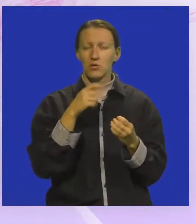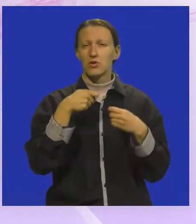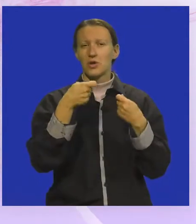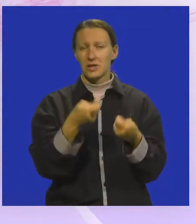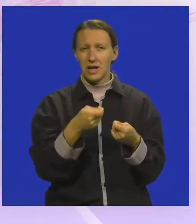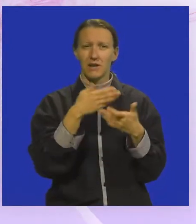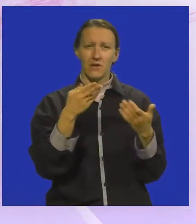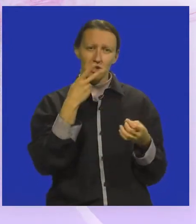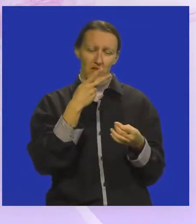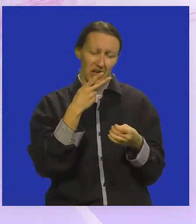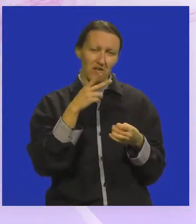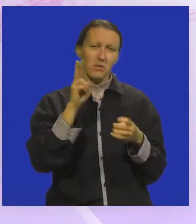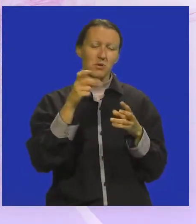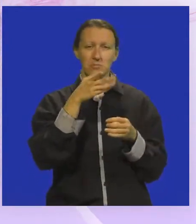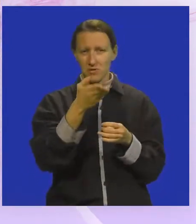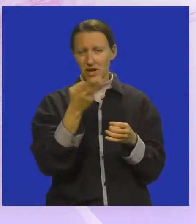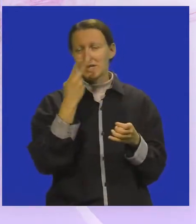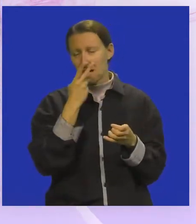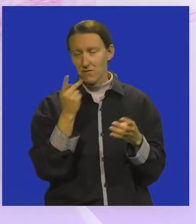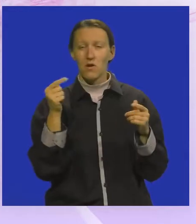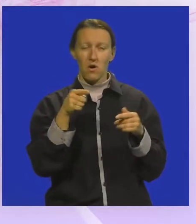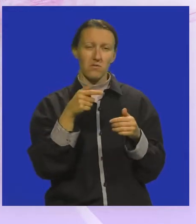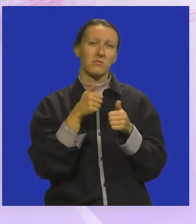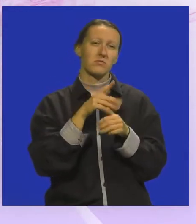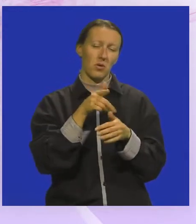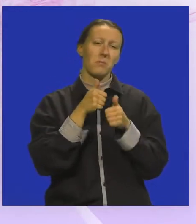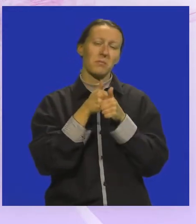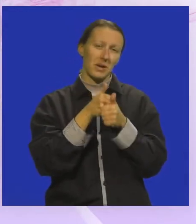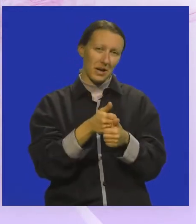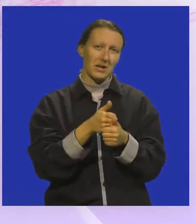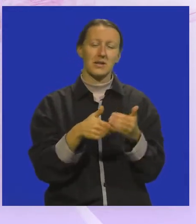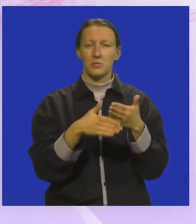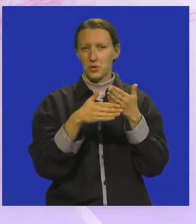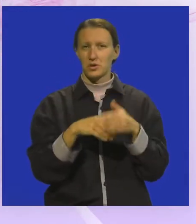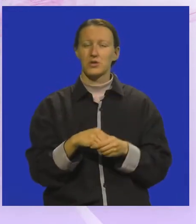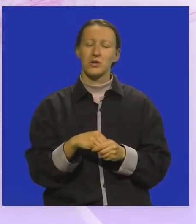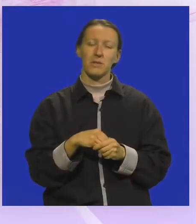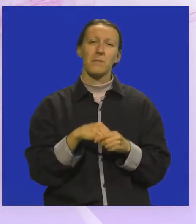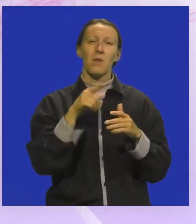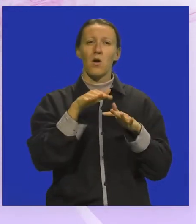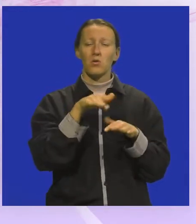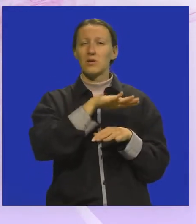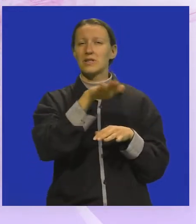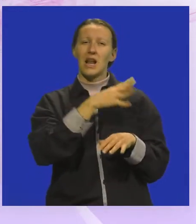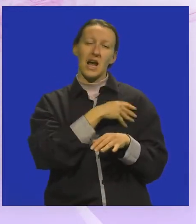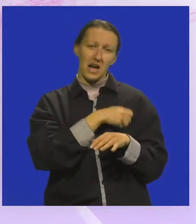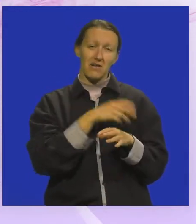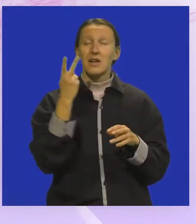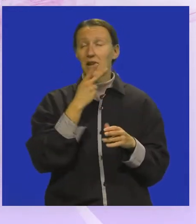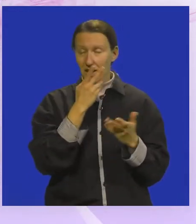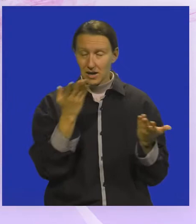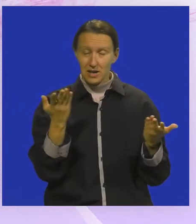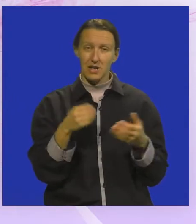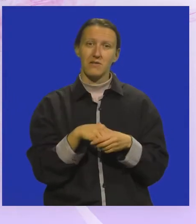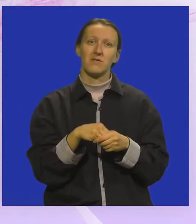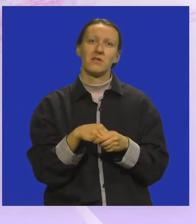dati veću vidljivost. Pozivamo i vas naravno da cijelu tu priču onda i podržite. Evo i to ljude cijele Hrvatske onda. Naravno.